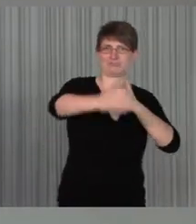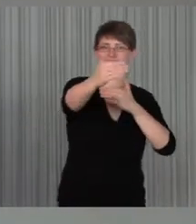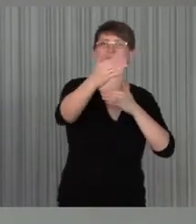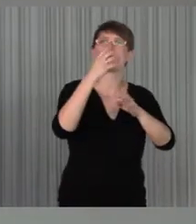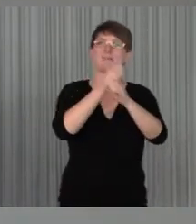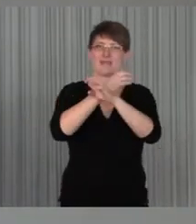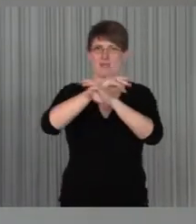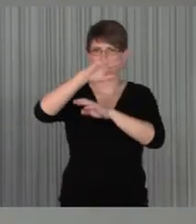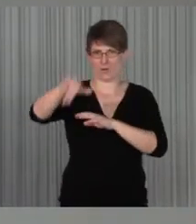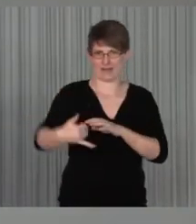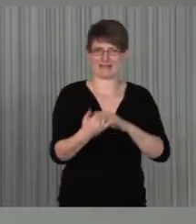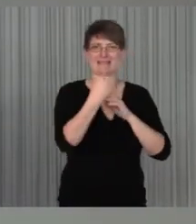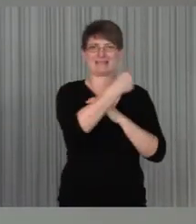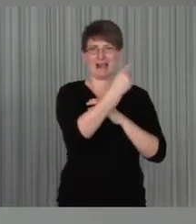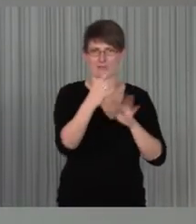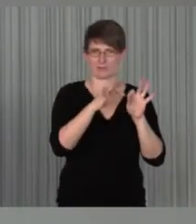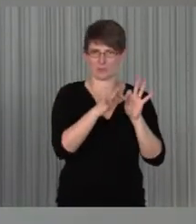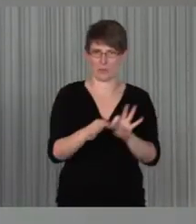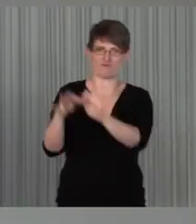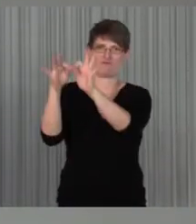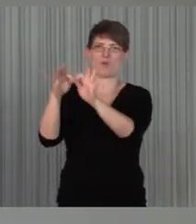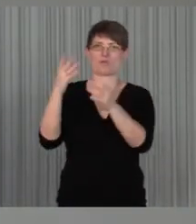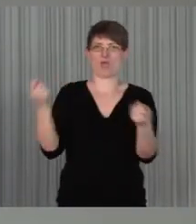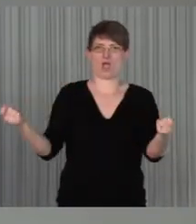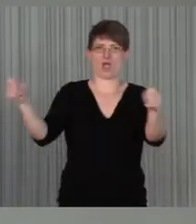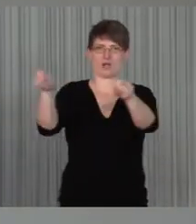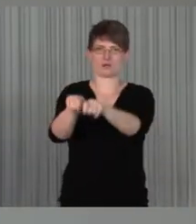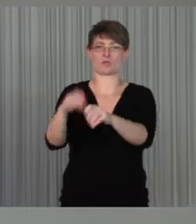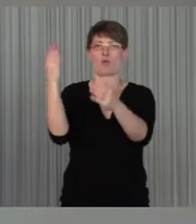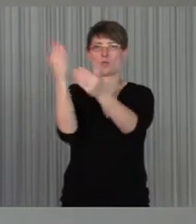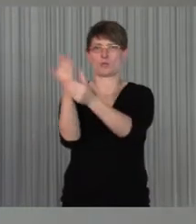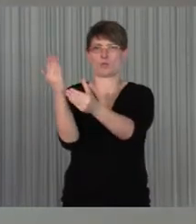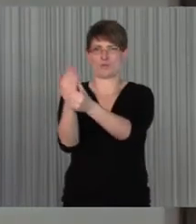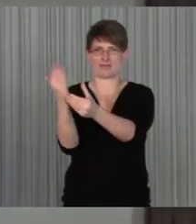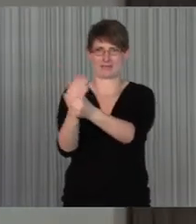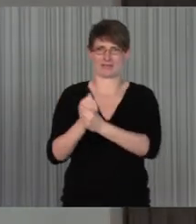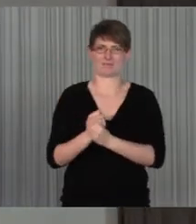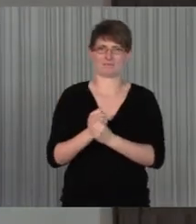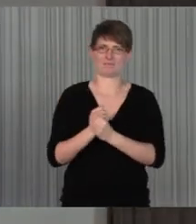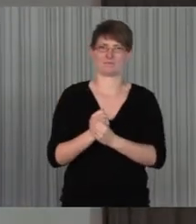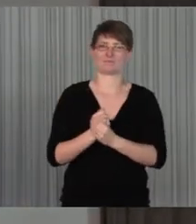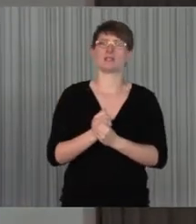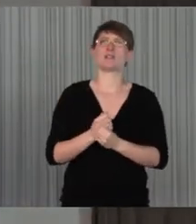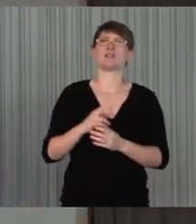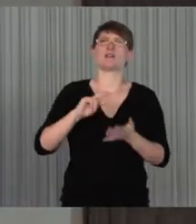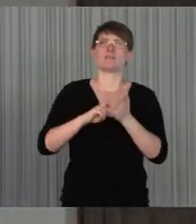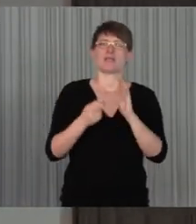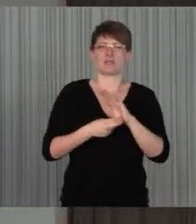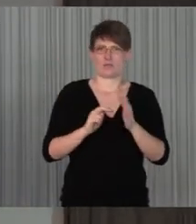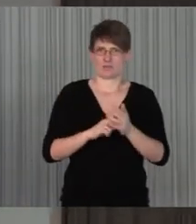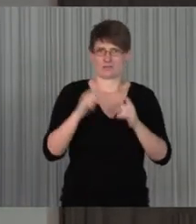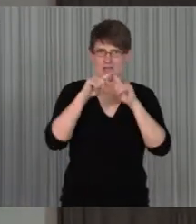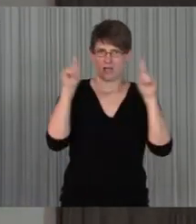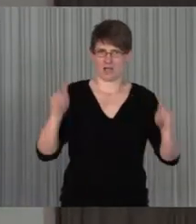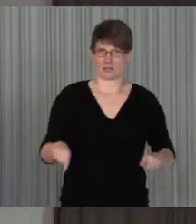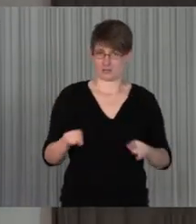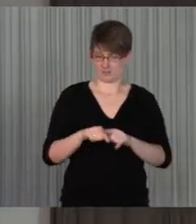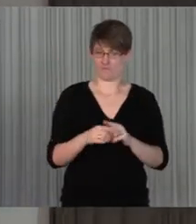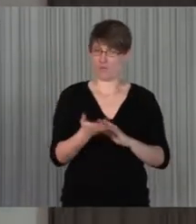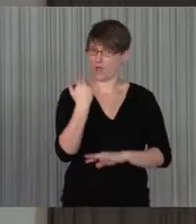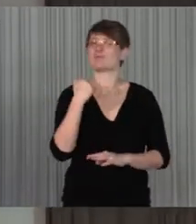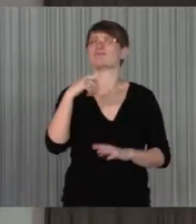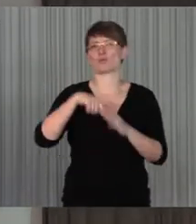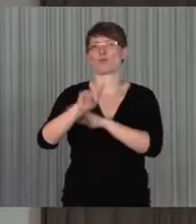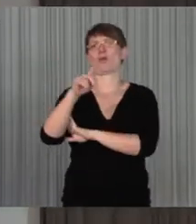auch selber durchzuführen, das auch abzuschließen und das wird dann eben auch dokumentiert. Die Methodengarten sind viel von diesen Projekten